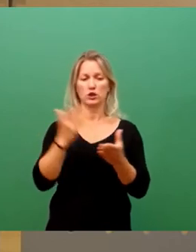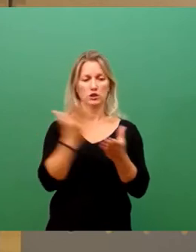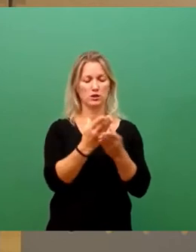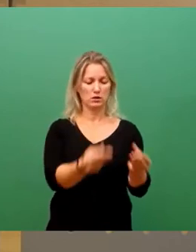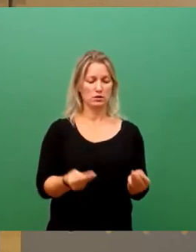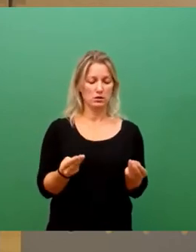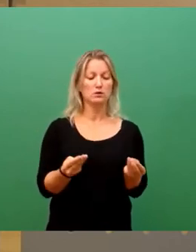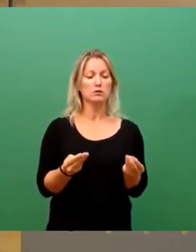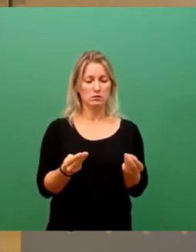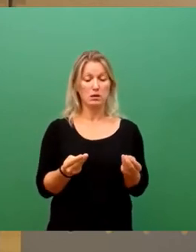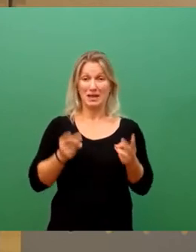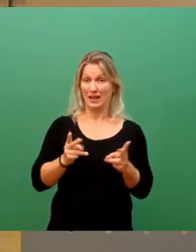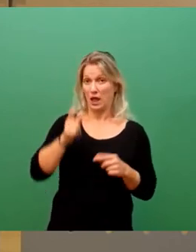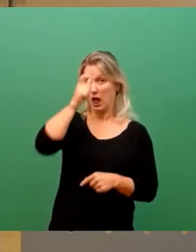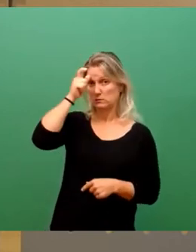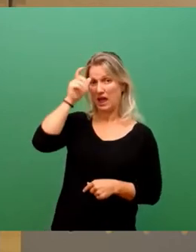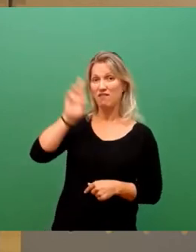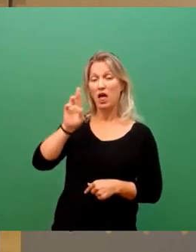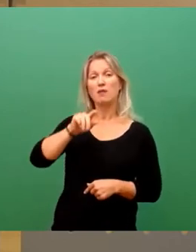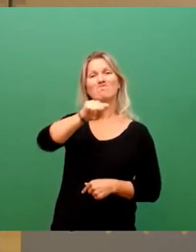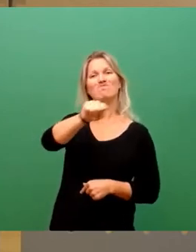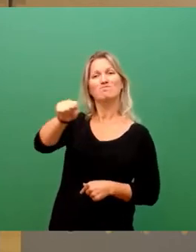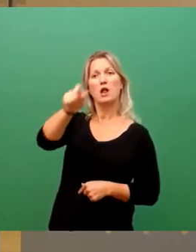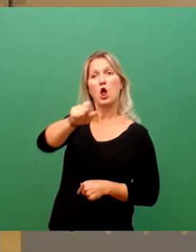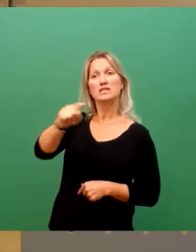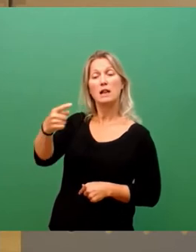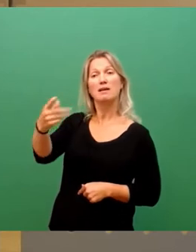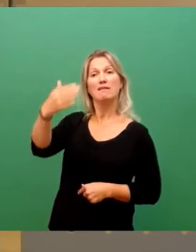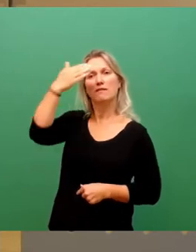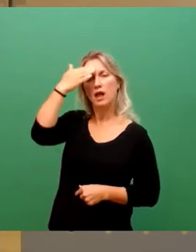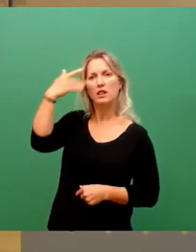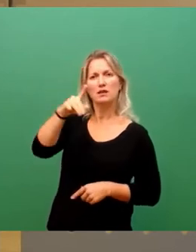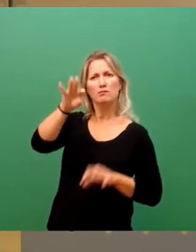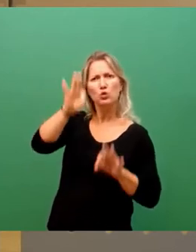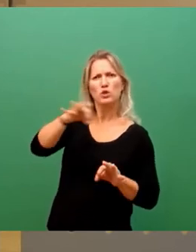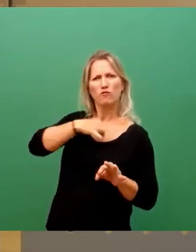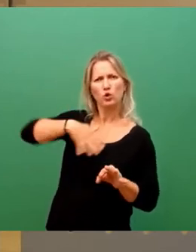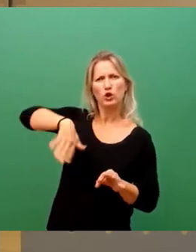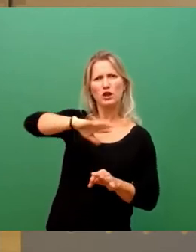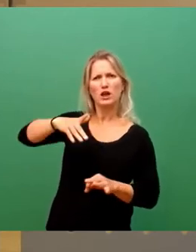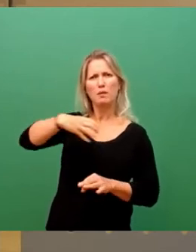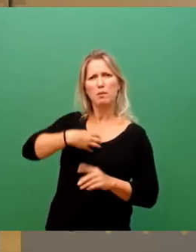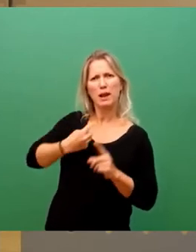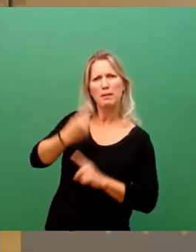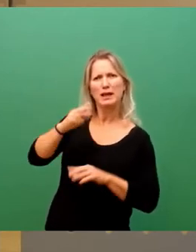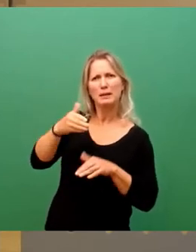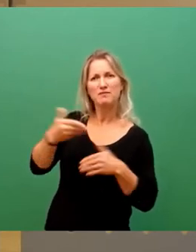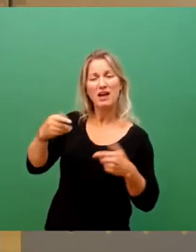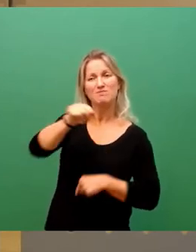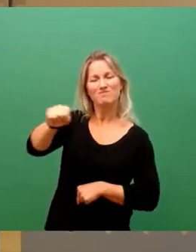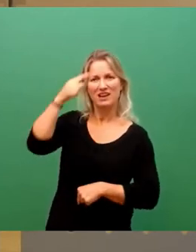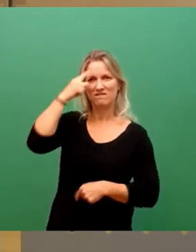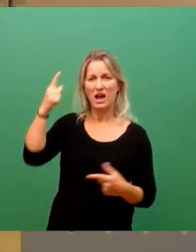eigentlich die Bürger und wissen, was es für Probleme mit sich bringen könnte oder was gut oder nicht gut ist. Also das fördert das demokratische